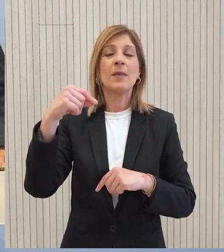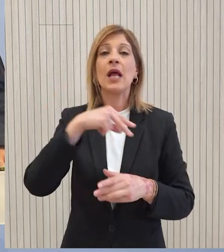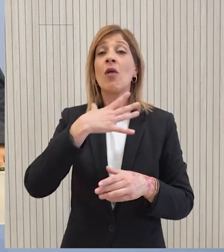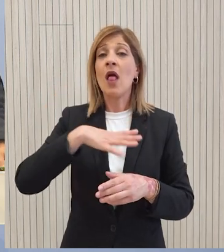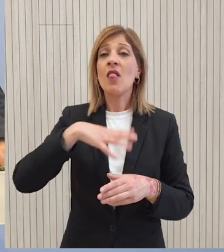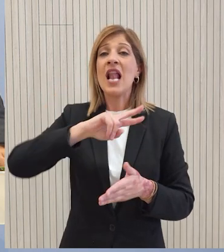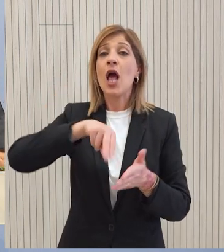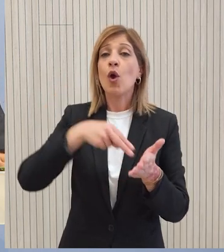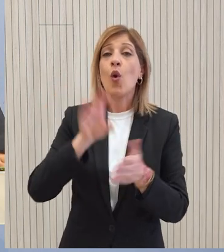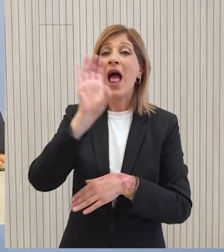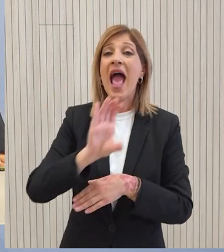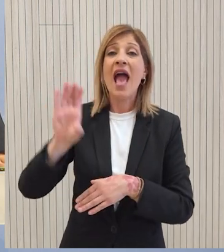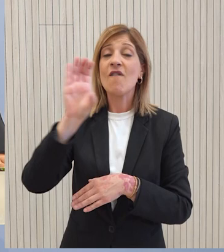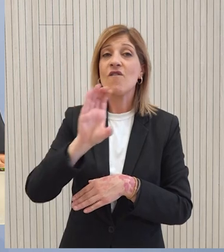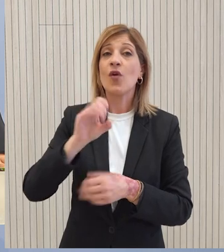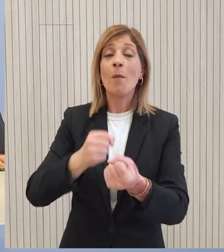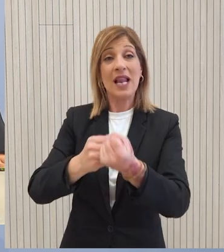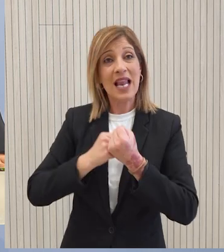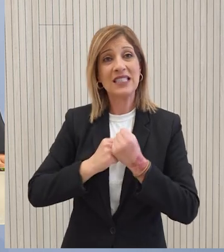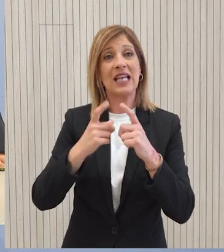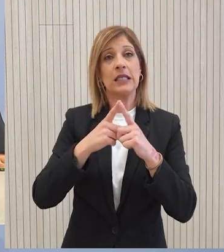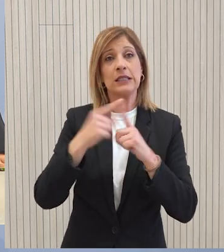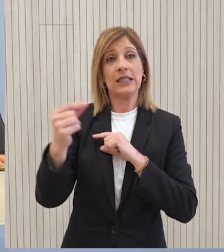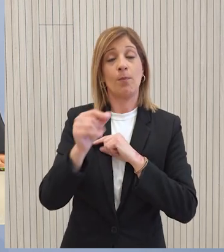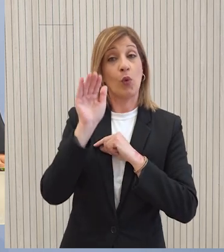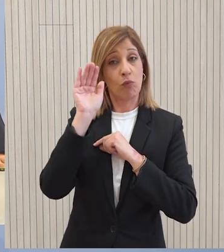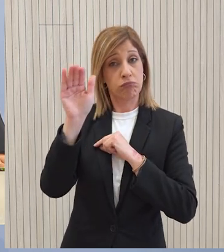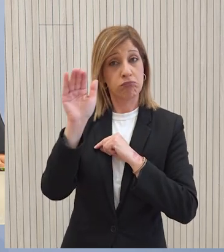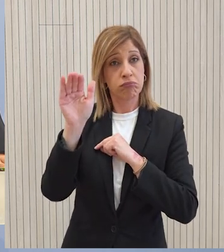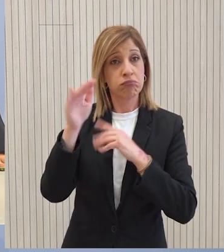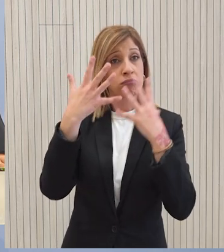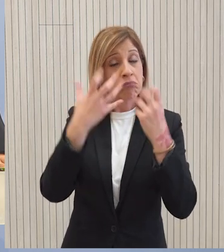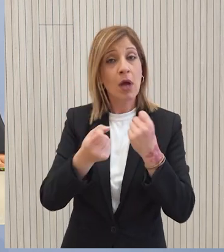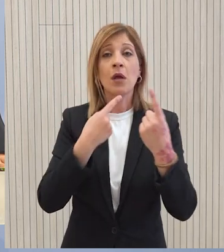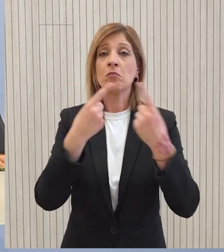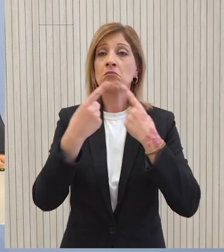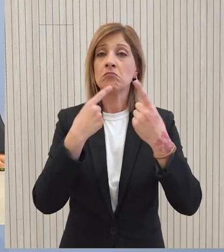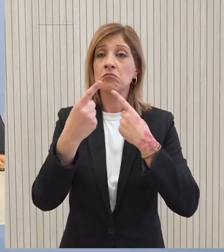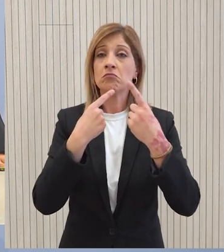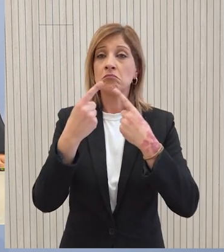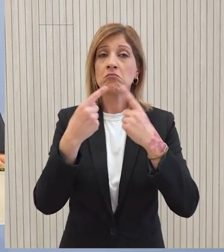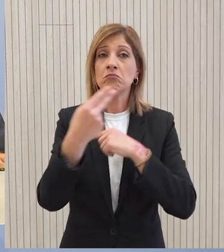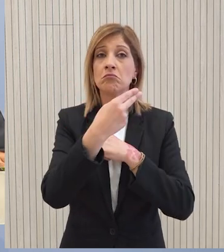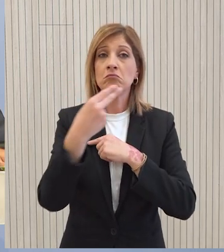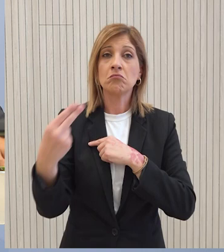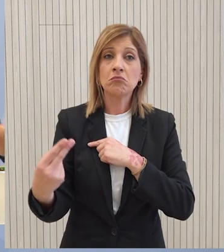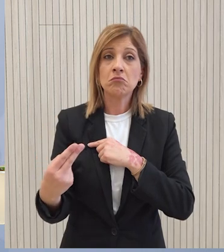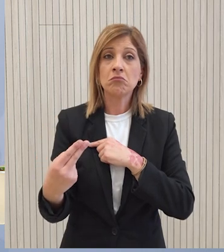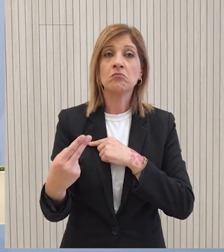της Επιπαϊκής Ένωσης κάτι που το είδαμε και από ό,τι λαπαδόμαστε υπήρξη και συζήτηση για τη